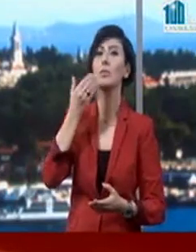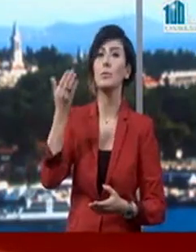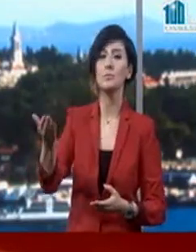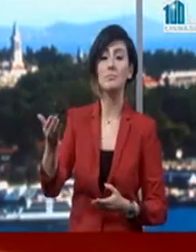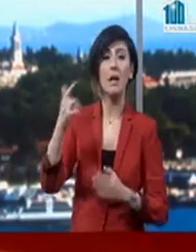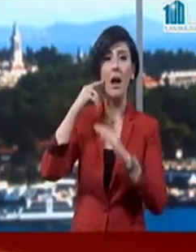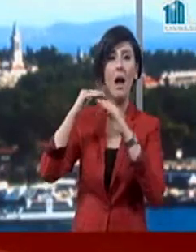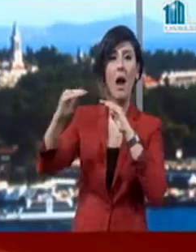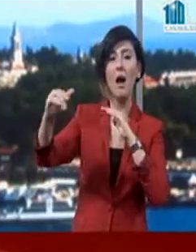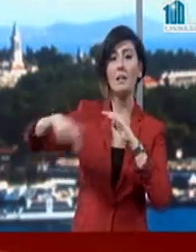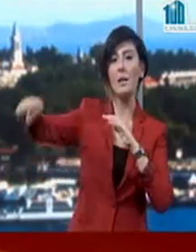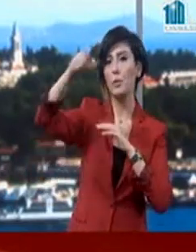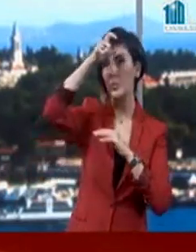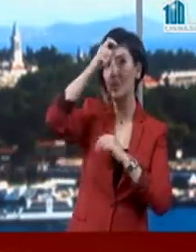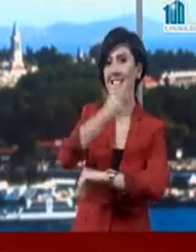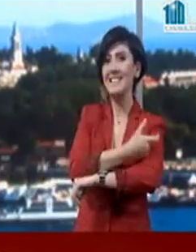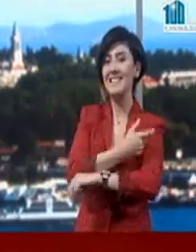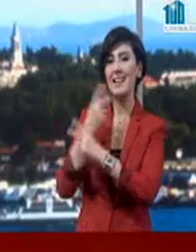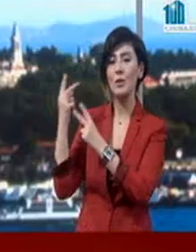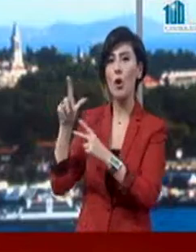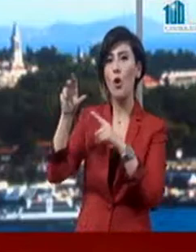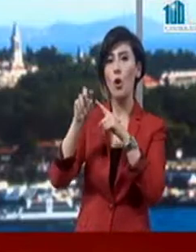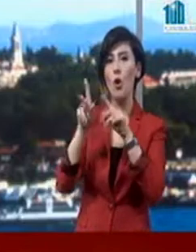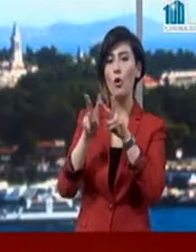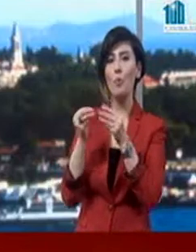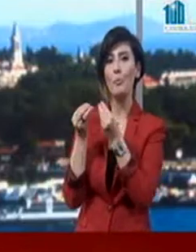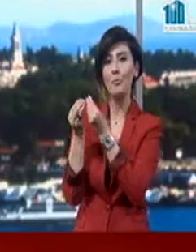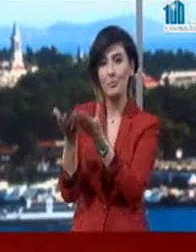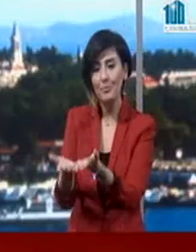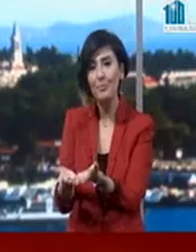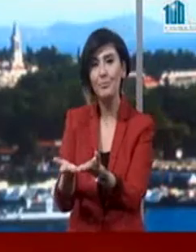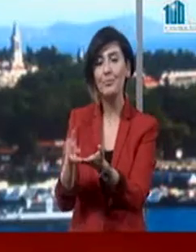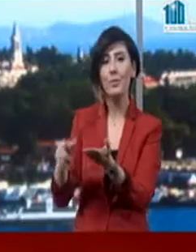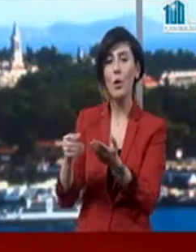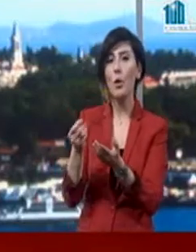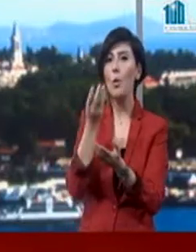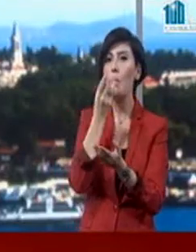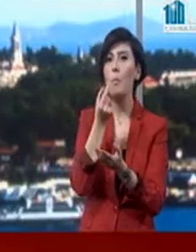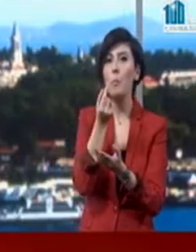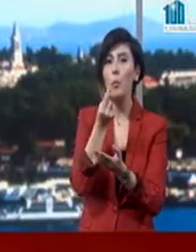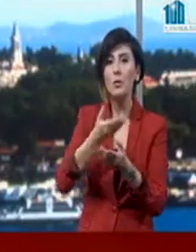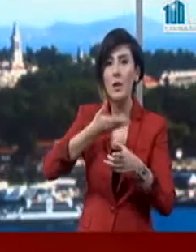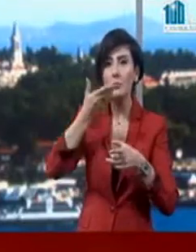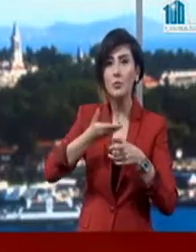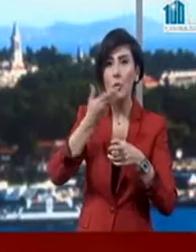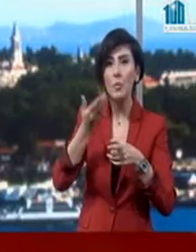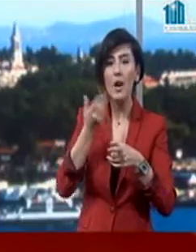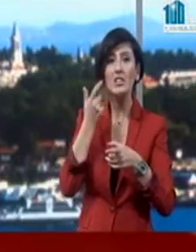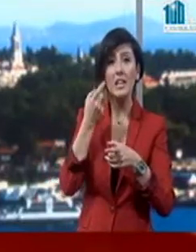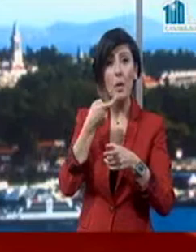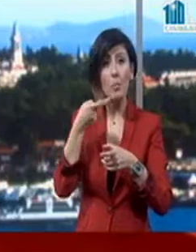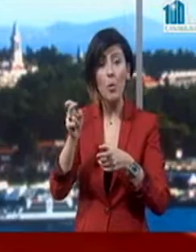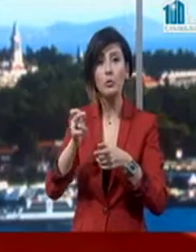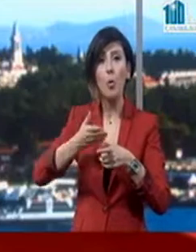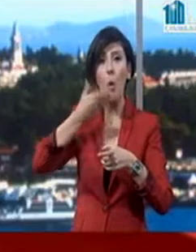halka Türk Kızılayı tarafından lokum verilirken, Ensar Vakfı'da vatandaşlara buğdan çorbası, şekersiz üzüm oşafı